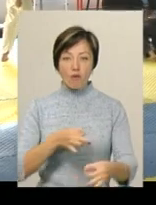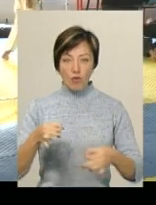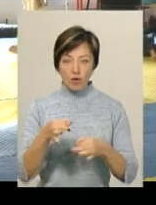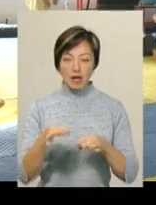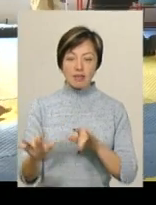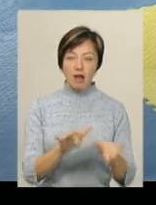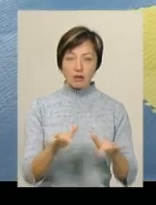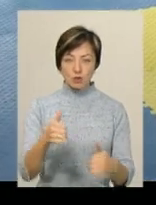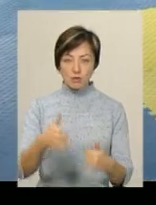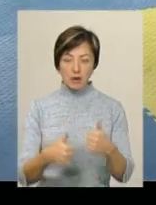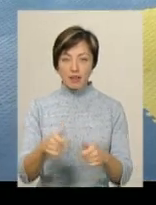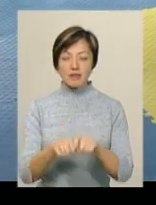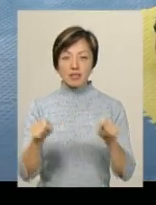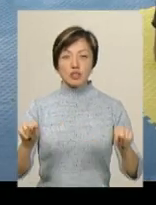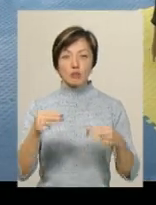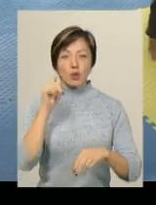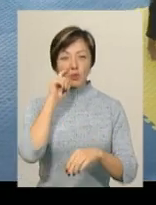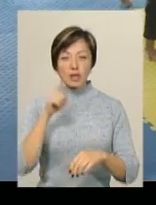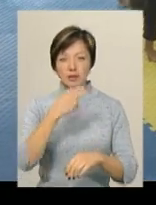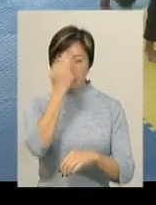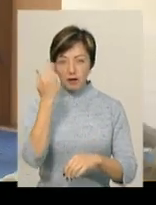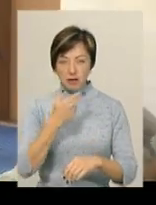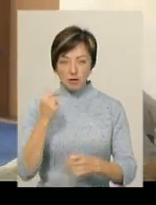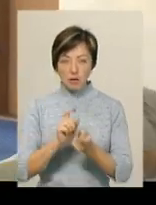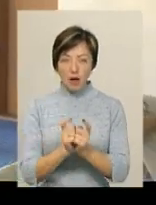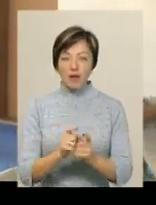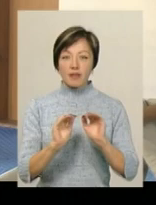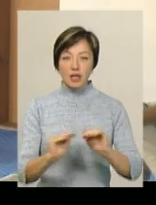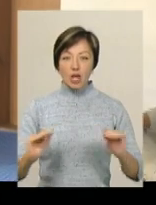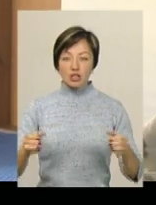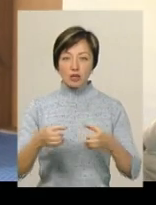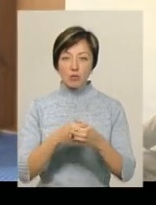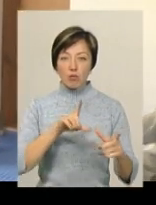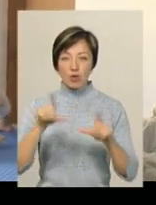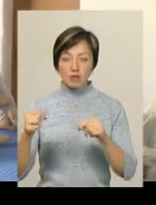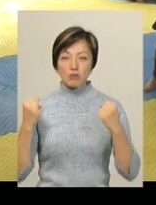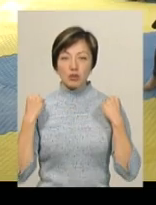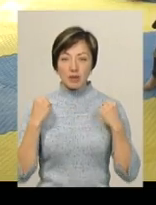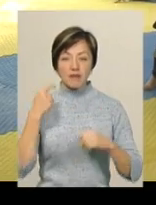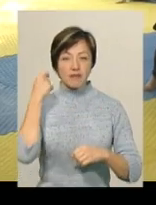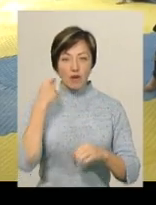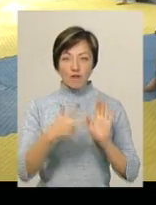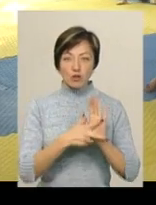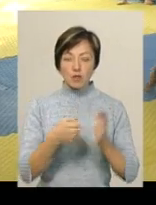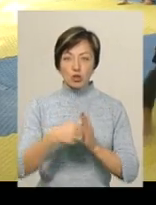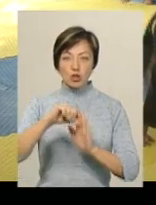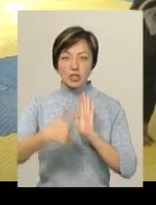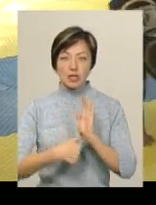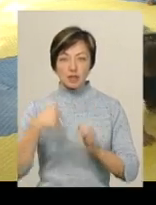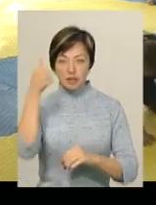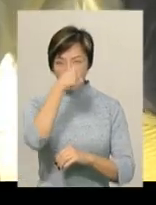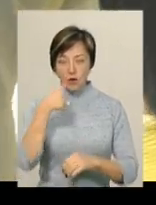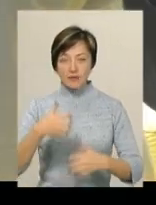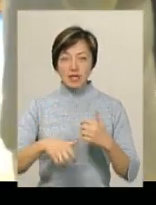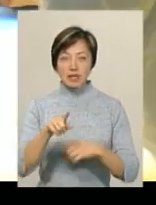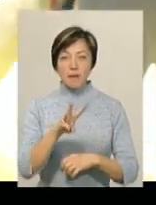тактику змагання. На відкритий чемпіонат України з бразильського джоу-джитсу у дитячій категорії поїдуть спортсмани віком від 8 до 16 років.